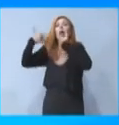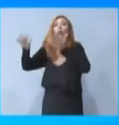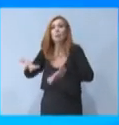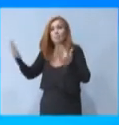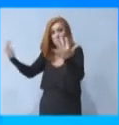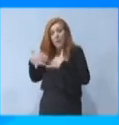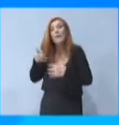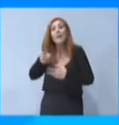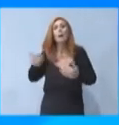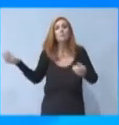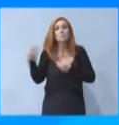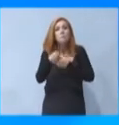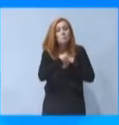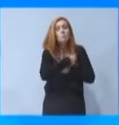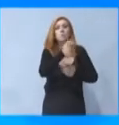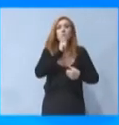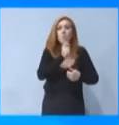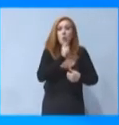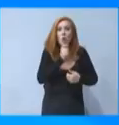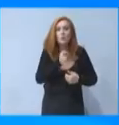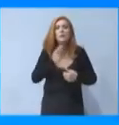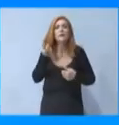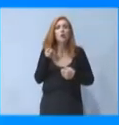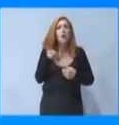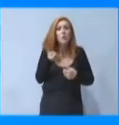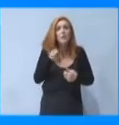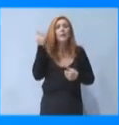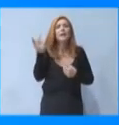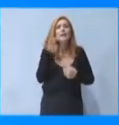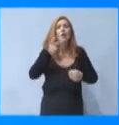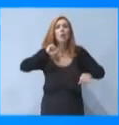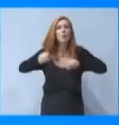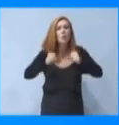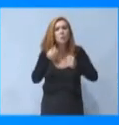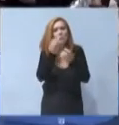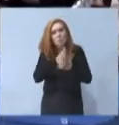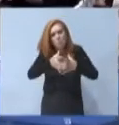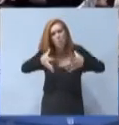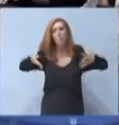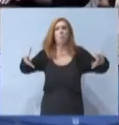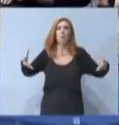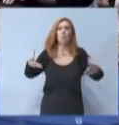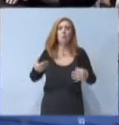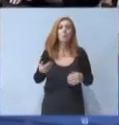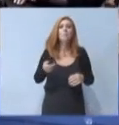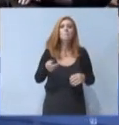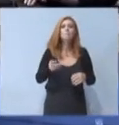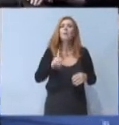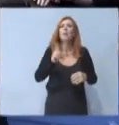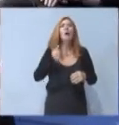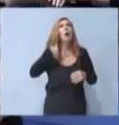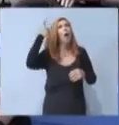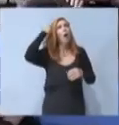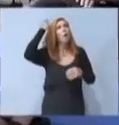συμμετοχής σας στην πολιτική, οικονομική και κοινωνική δράση. Δεν είμαι άφελής. Γνωρίζω